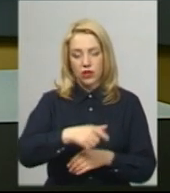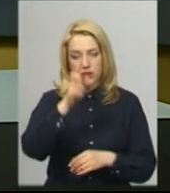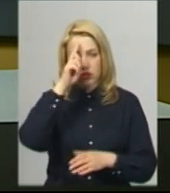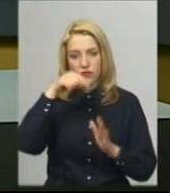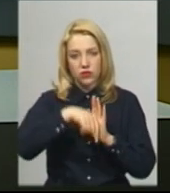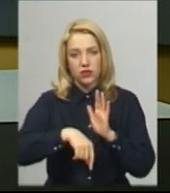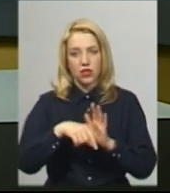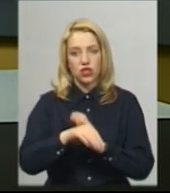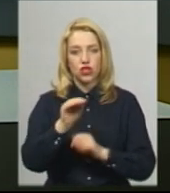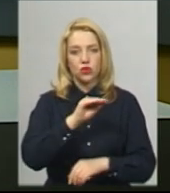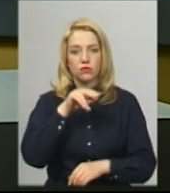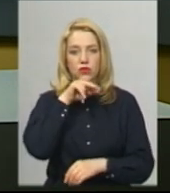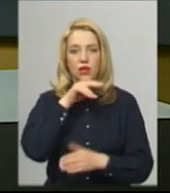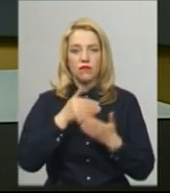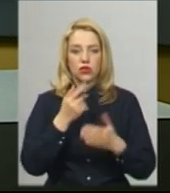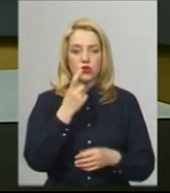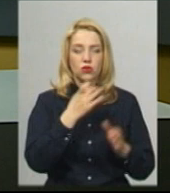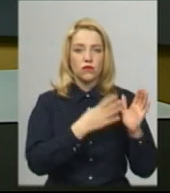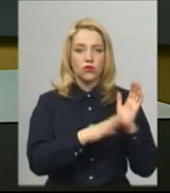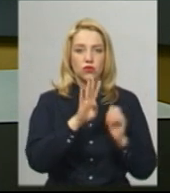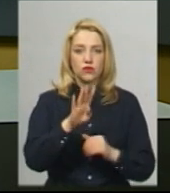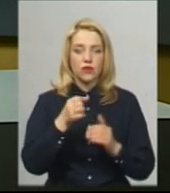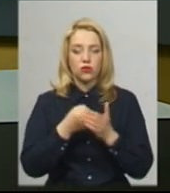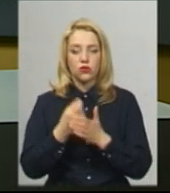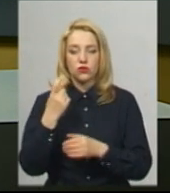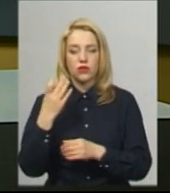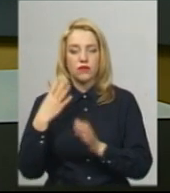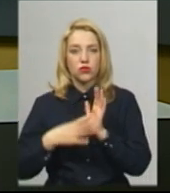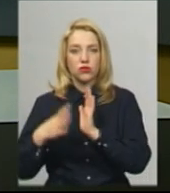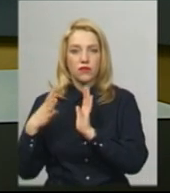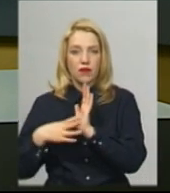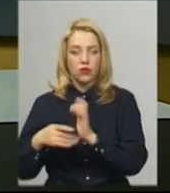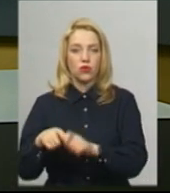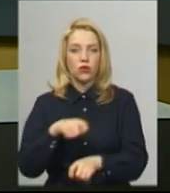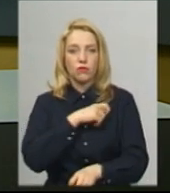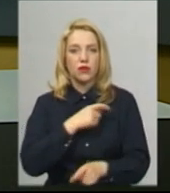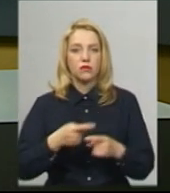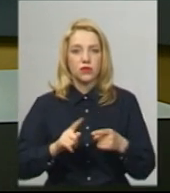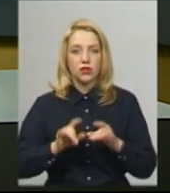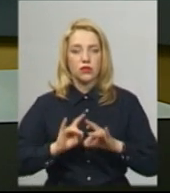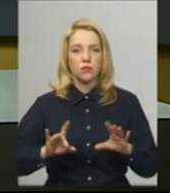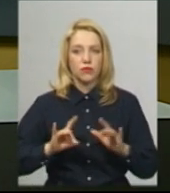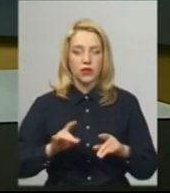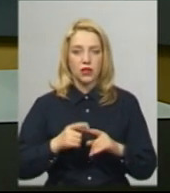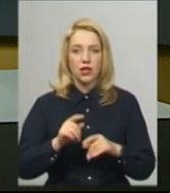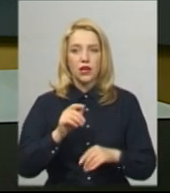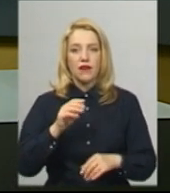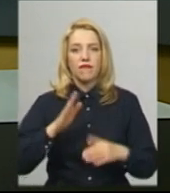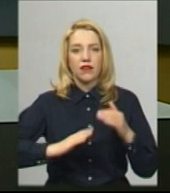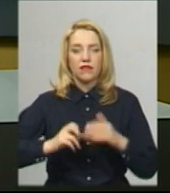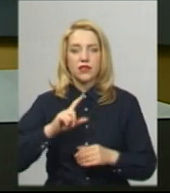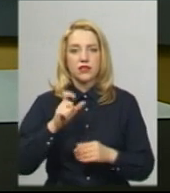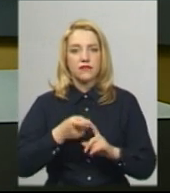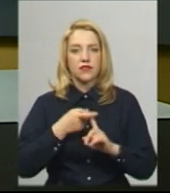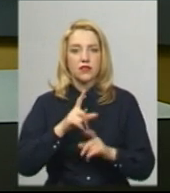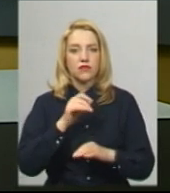-Чернівці від 194 до 199 кілометру. Про це кореспонденту Суспільного розповіла фахівець із